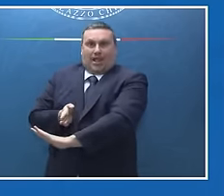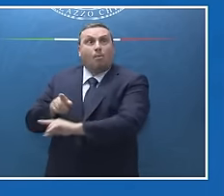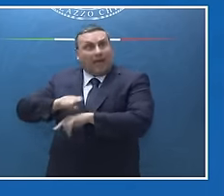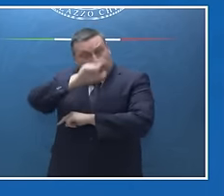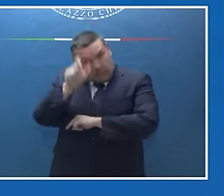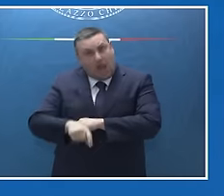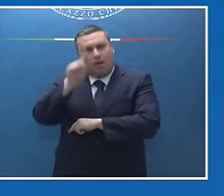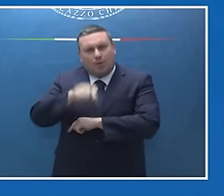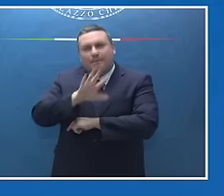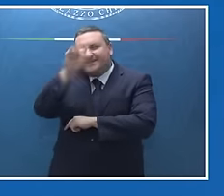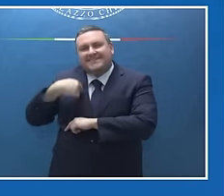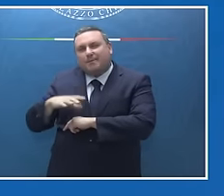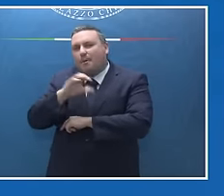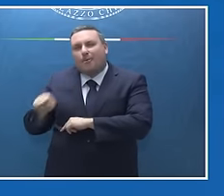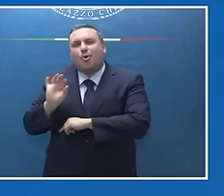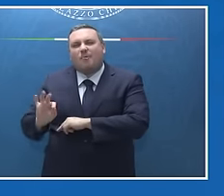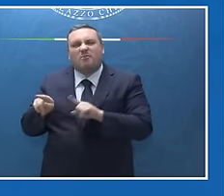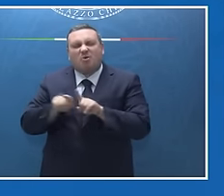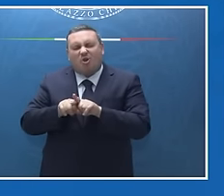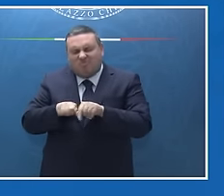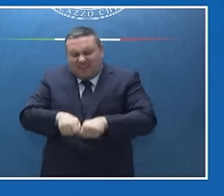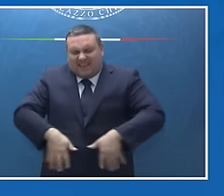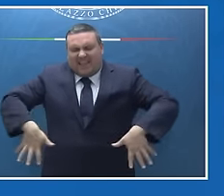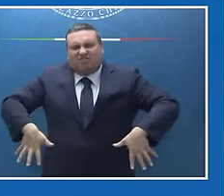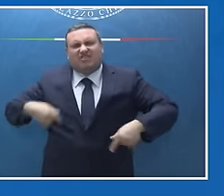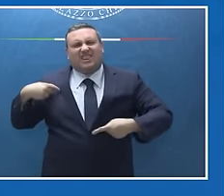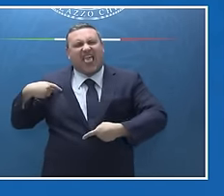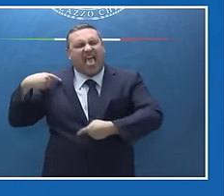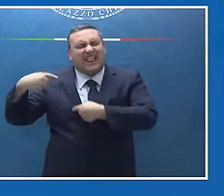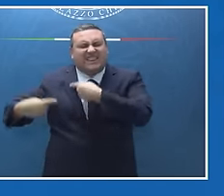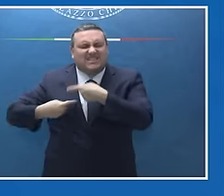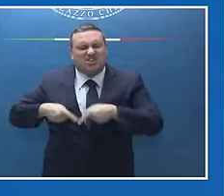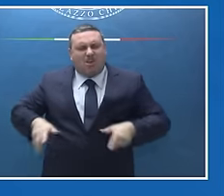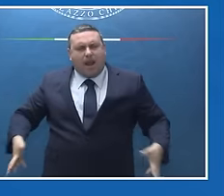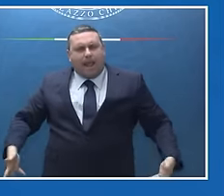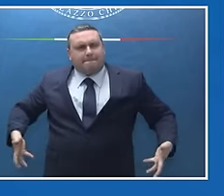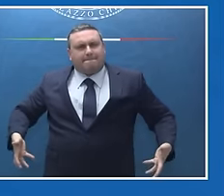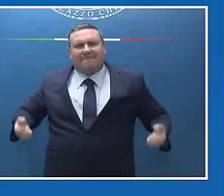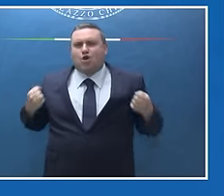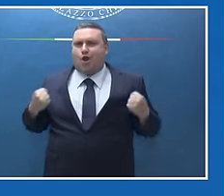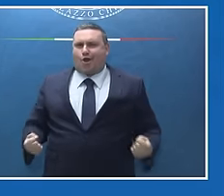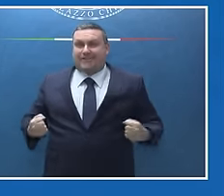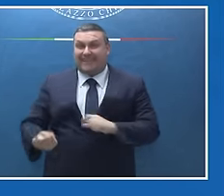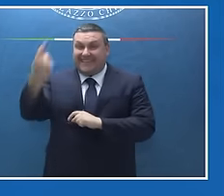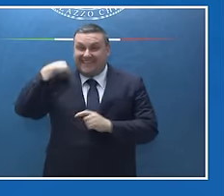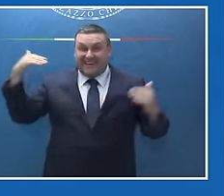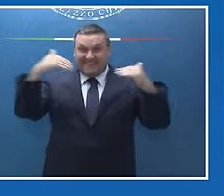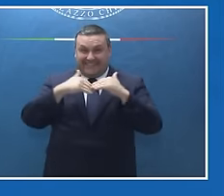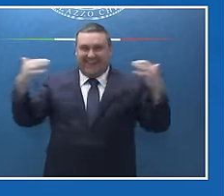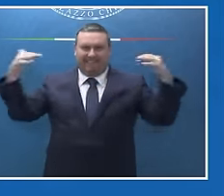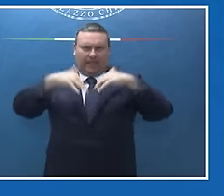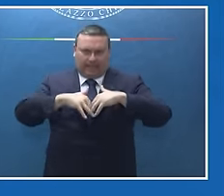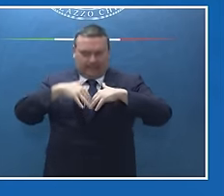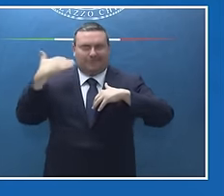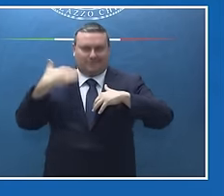sia nella sua capacità, nel suo legame con le sue radici, con le sue tradizioni. Ieri sera, quando il vertice era terminato, dopo uno